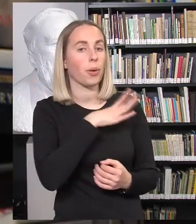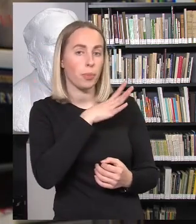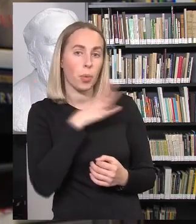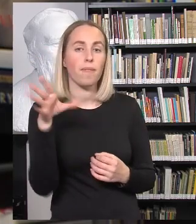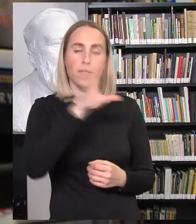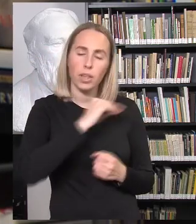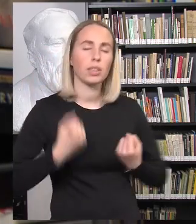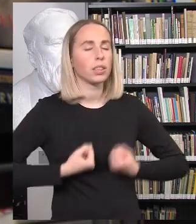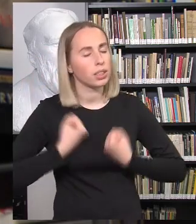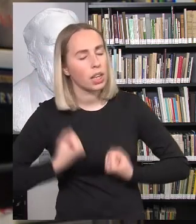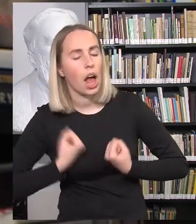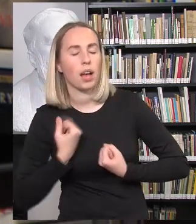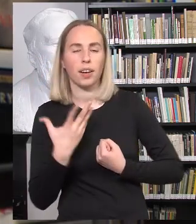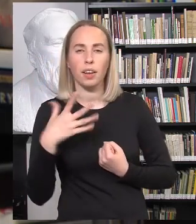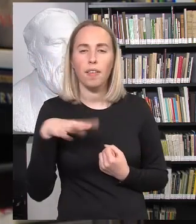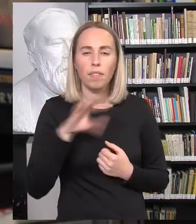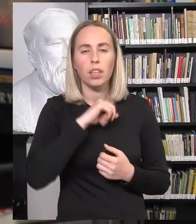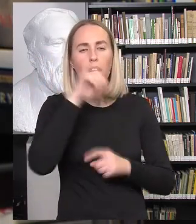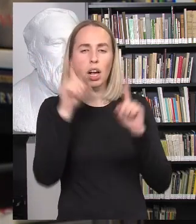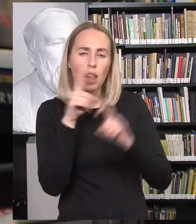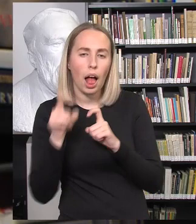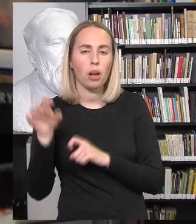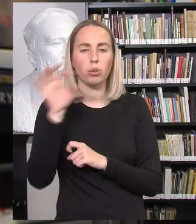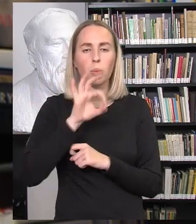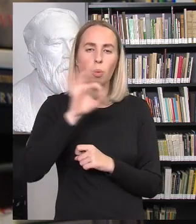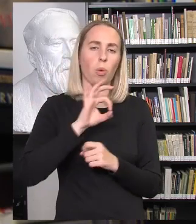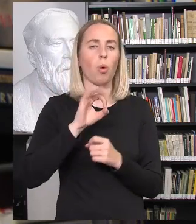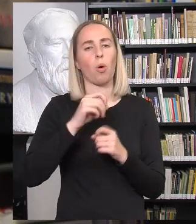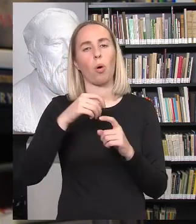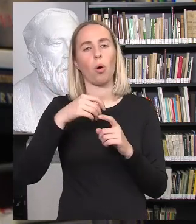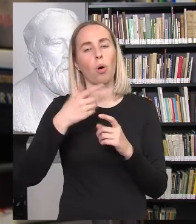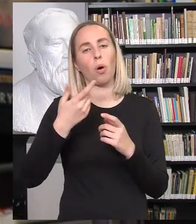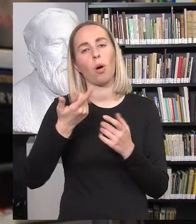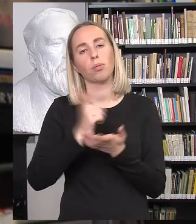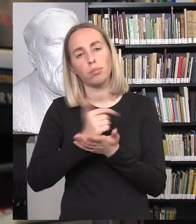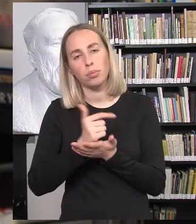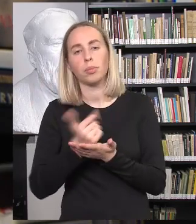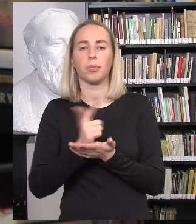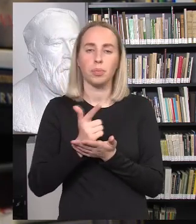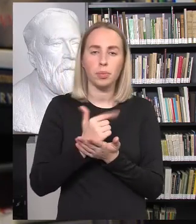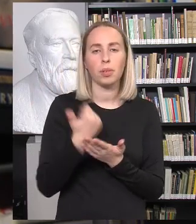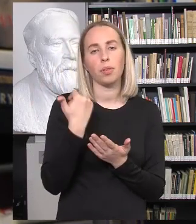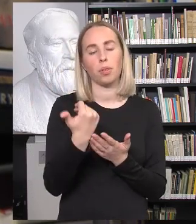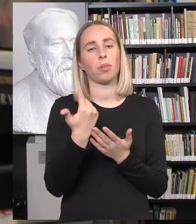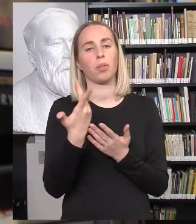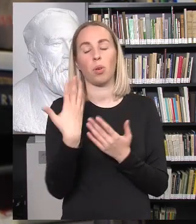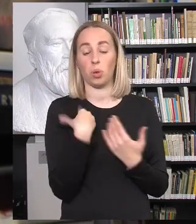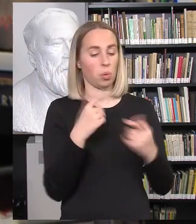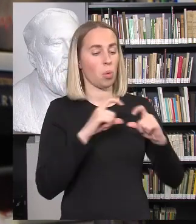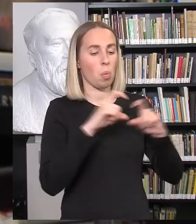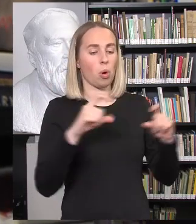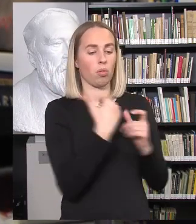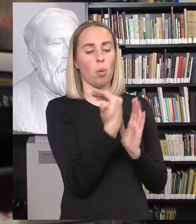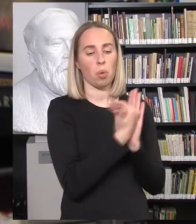visas pastangas, kad tam tikri klausimai, pavyzdžiui, susijęs LGBT istorija, niekaip nepatektų į mūsų mokymo